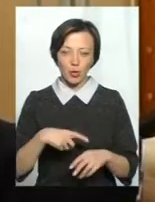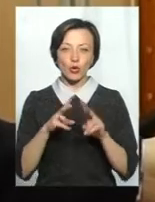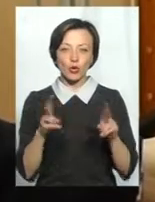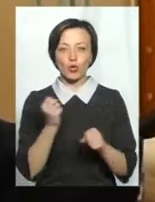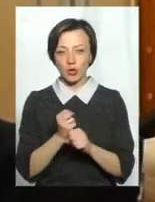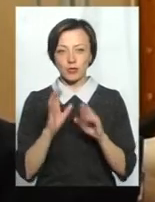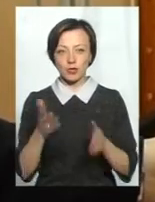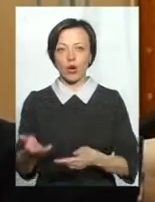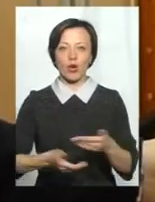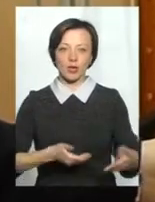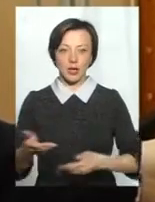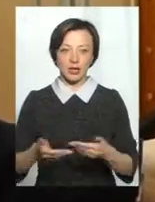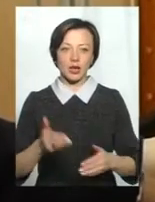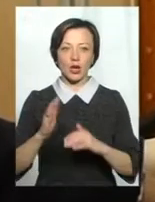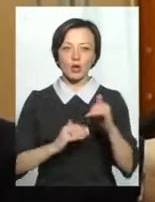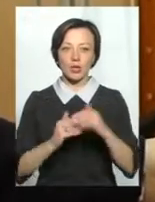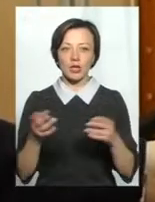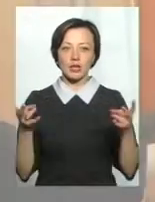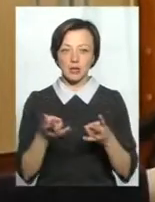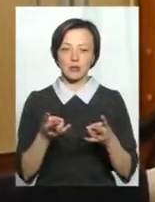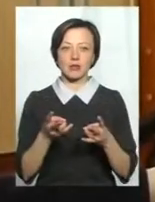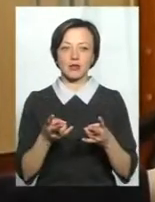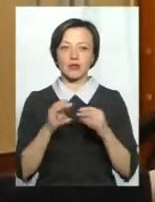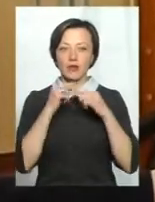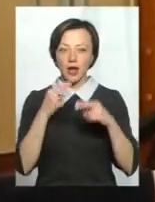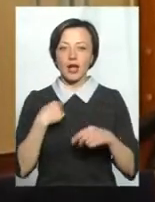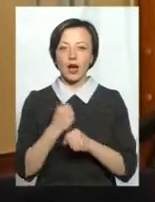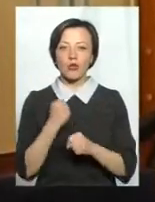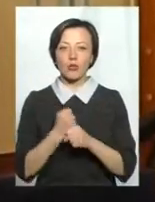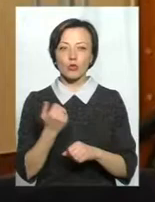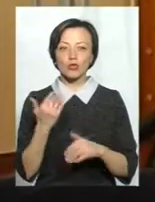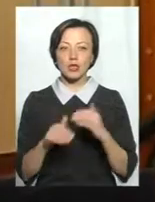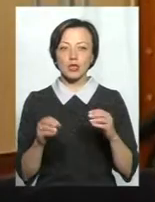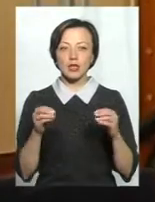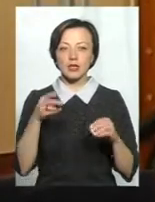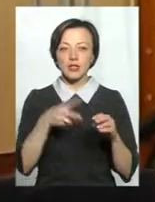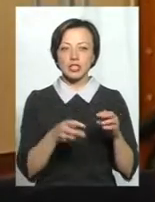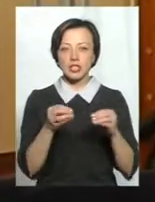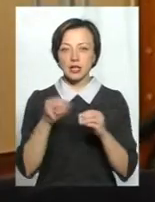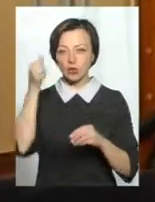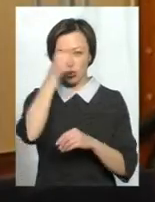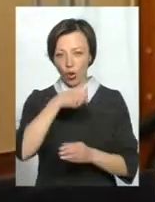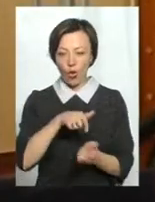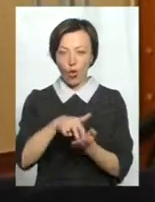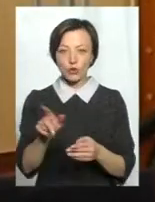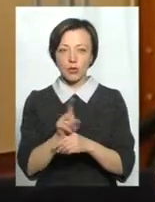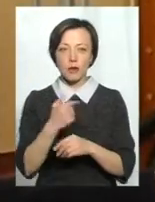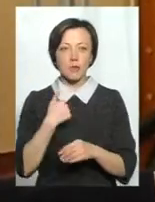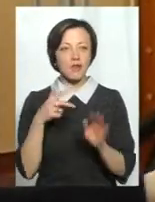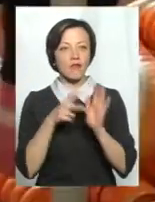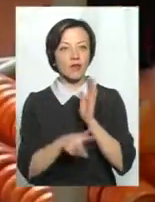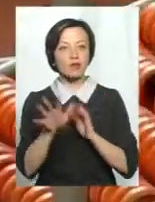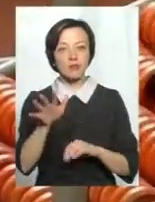робити, той буде ходити. Руки до себе треба прикладати. І я це роблю вже з 10-го року і ходжу нормально. Мені 85